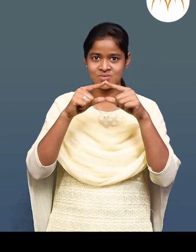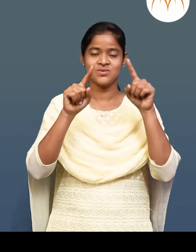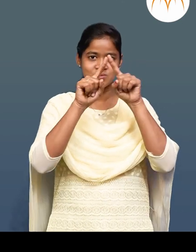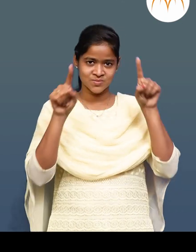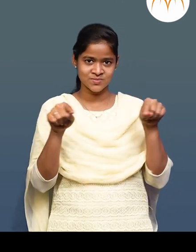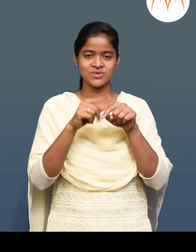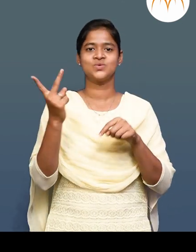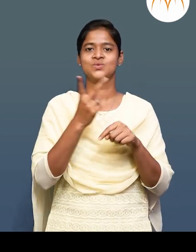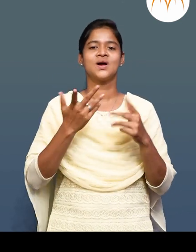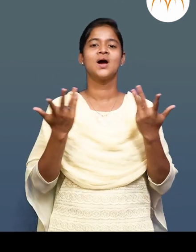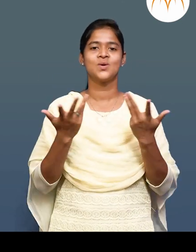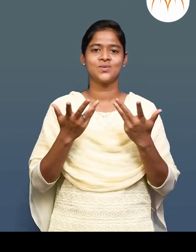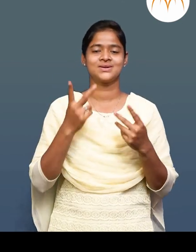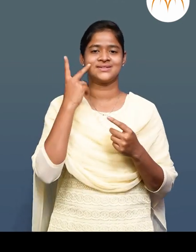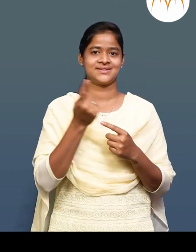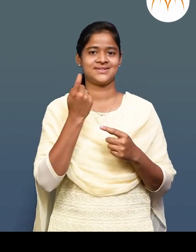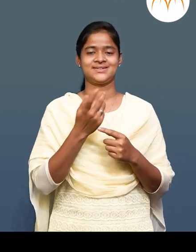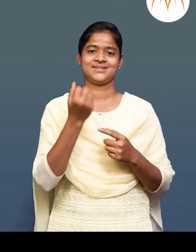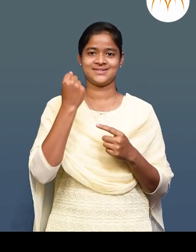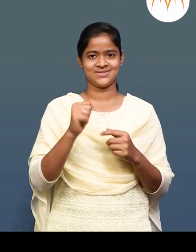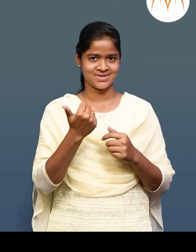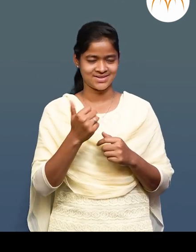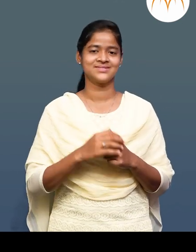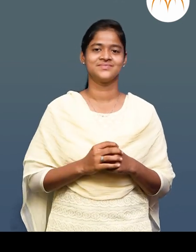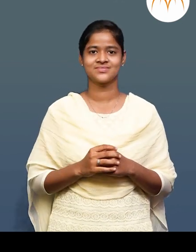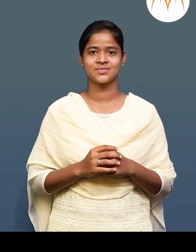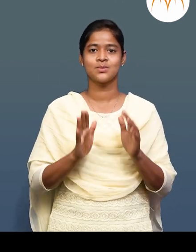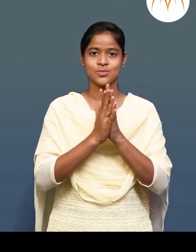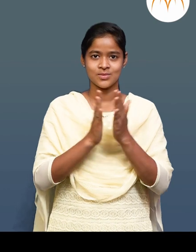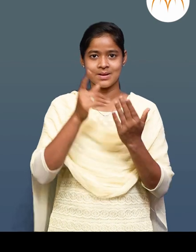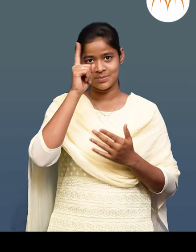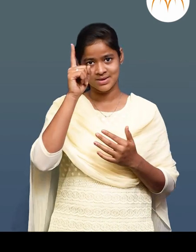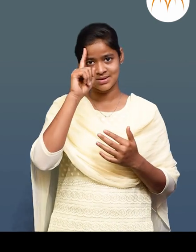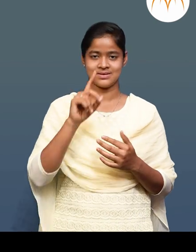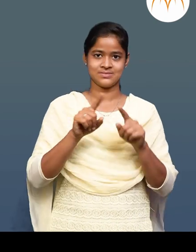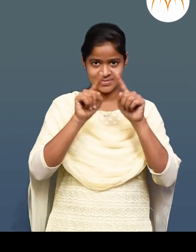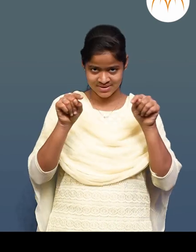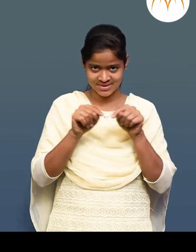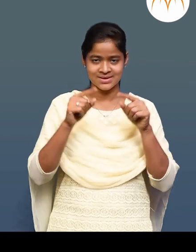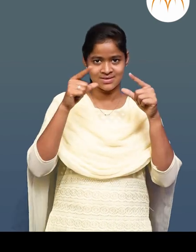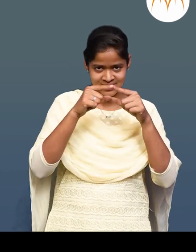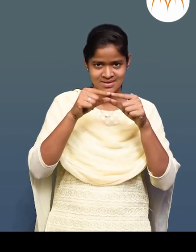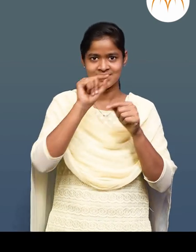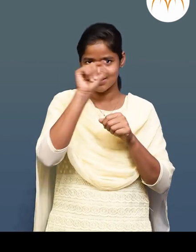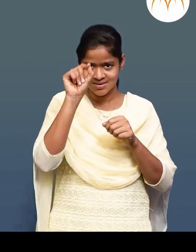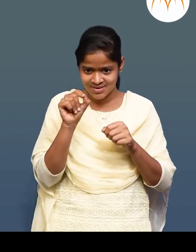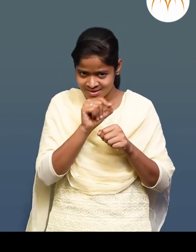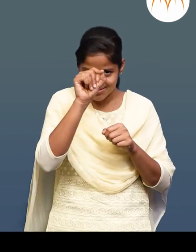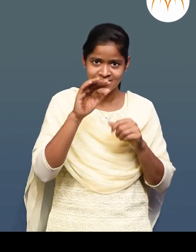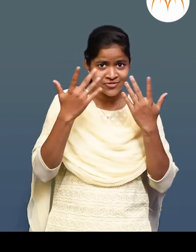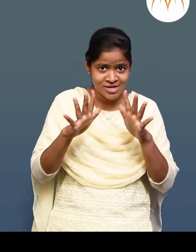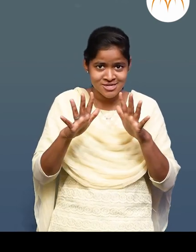कुखले आणी सवकोन कुखले ते शोधुन काड़ाल का? वही वर पेंसिल वापरून अकार काड़ले